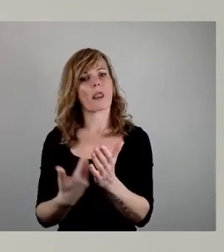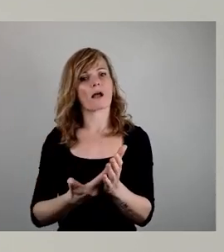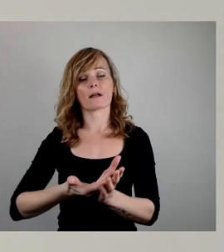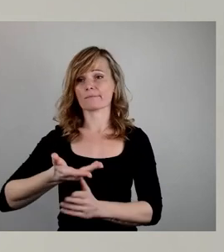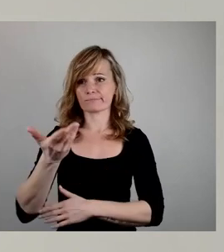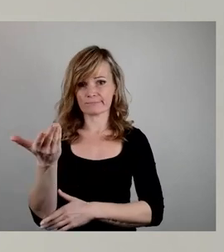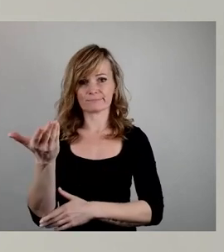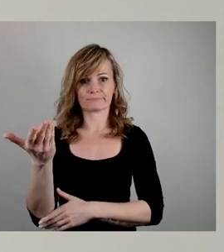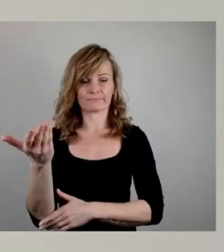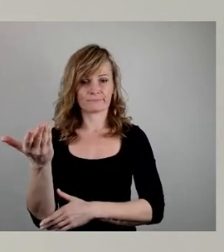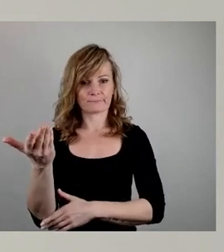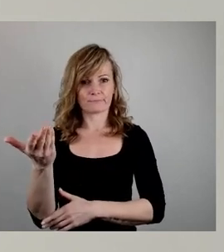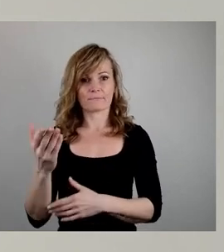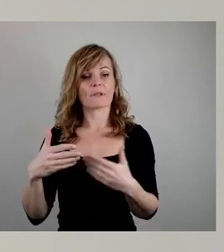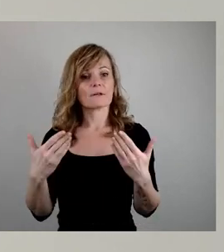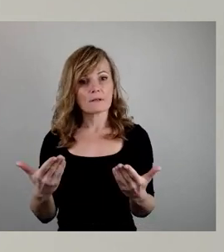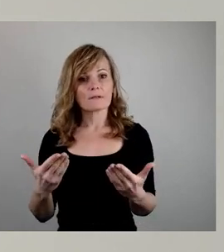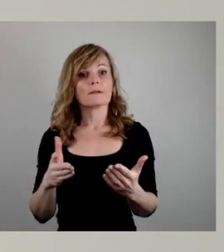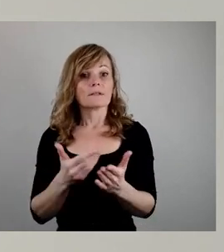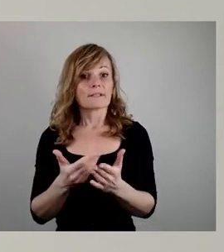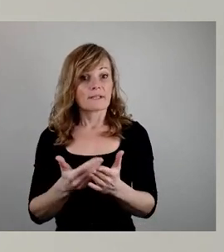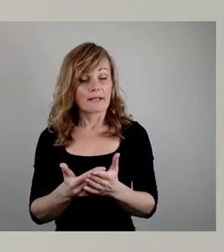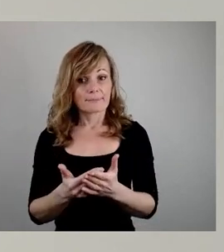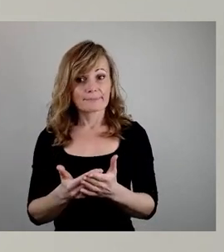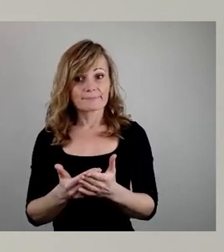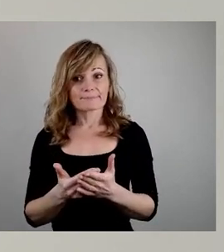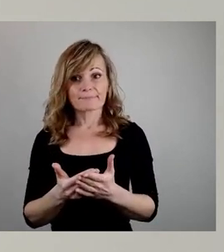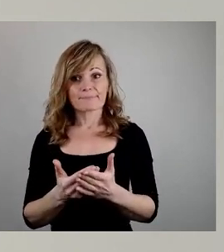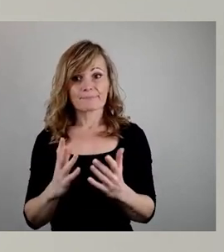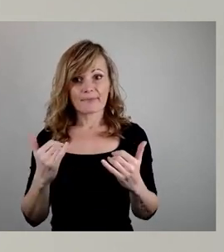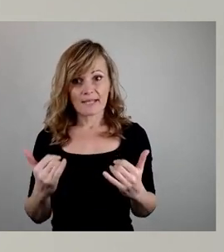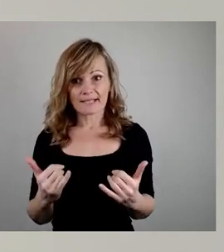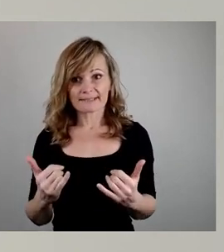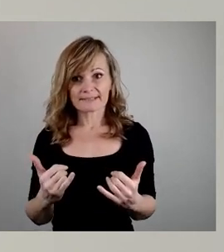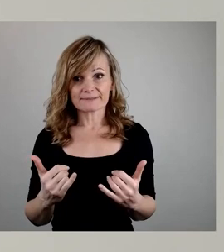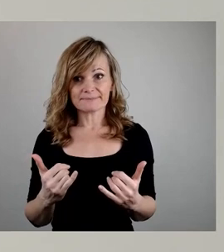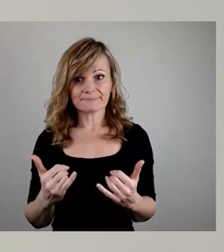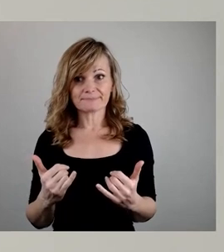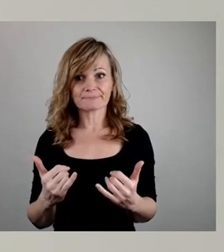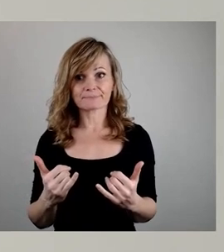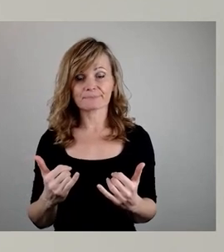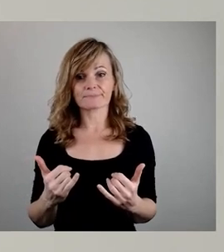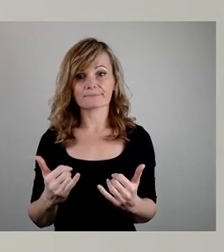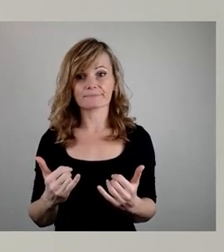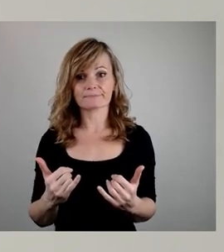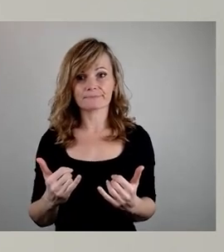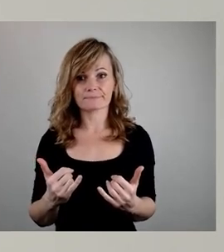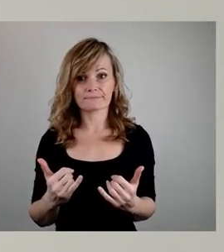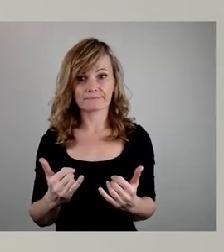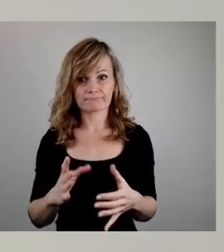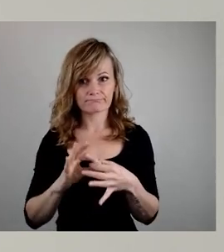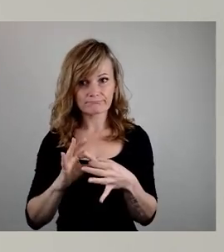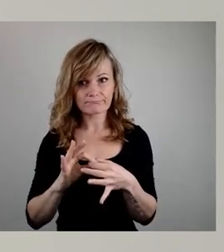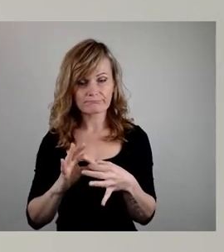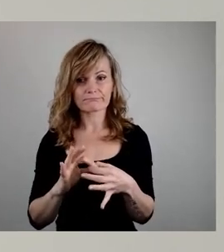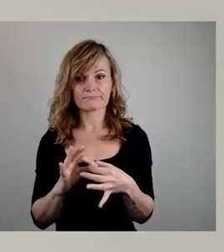Insofern gibt es an dieser Stelle eine Stele. Diese